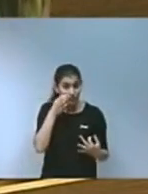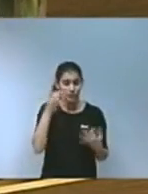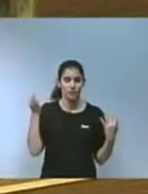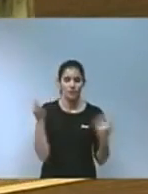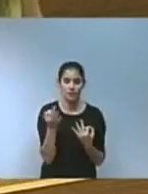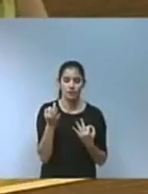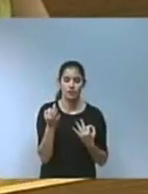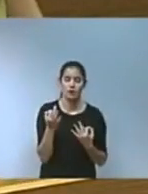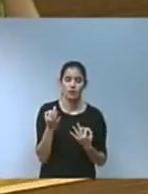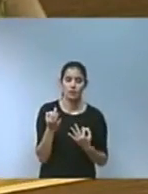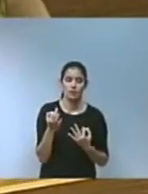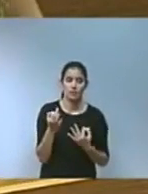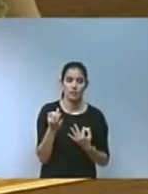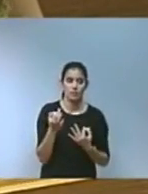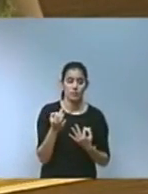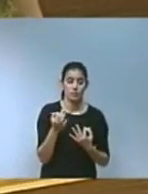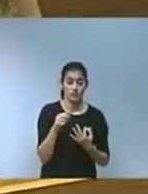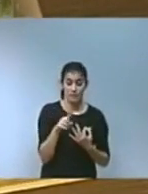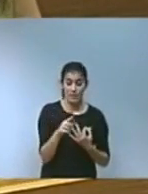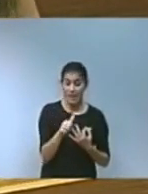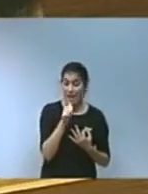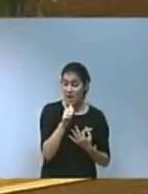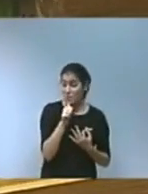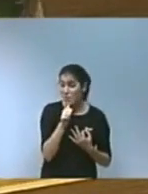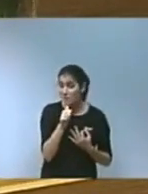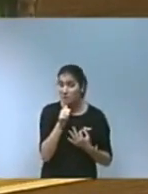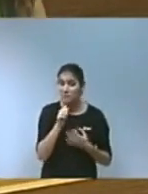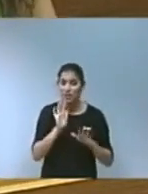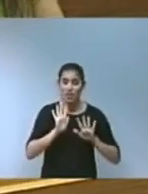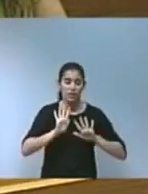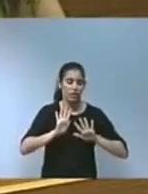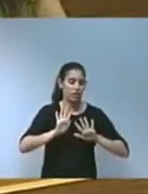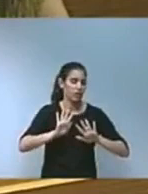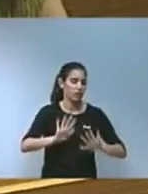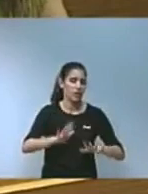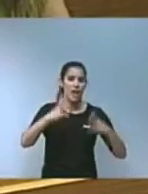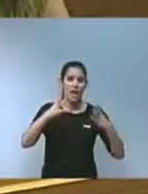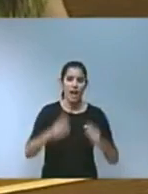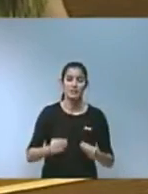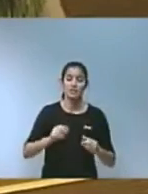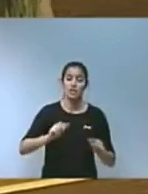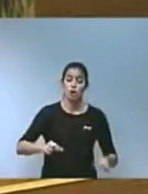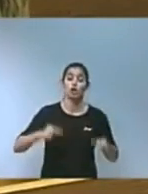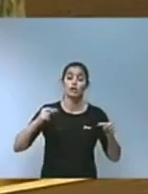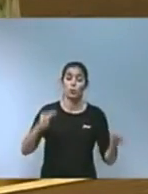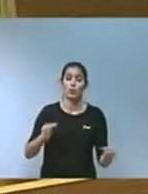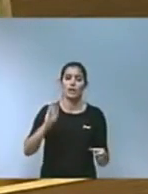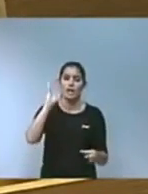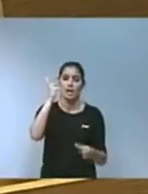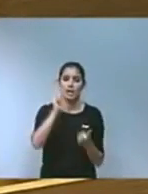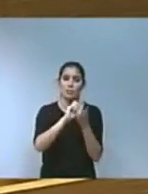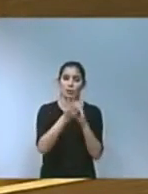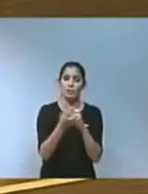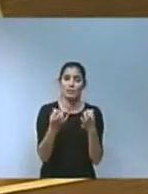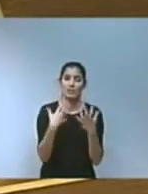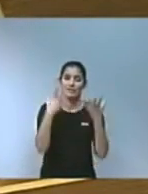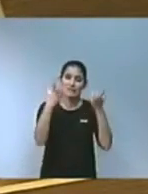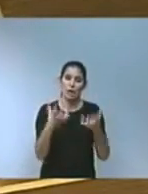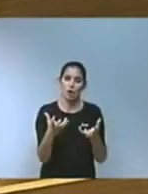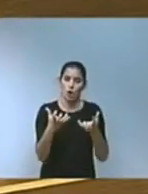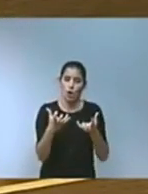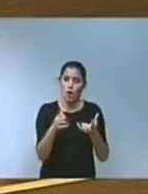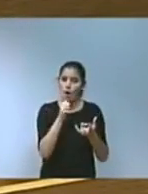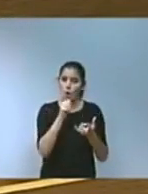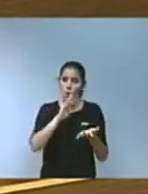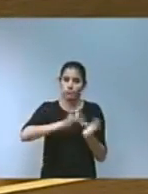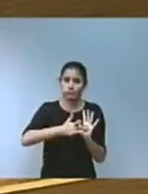que un dels més devastadors efectes i un dels més evidents del canvi climàtic és la sequera que afecta